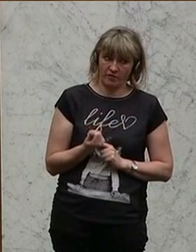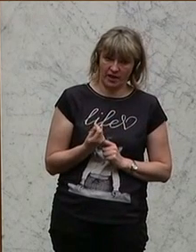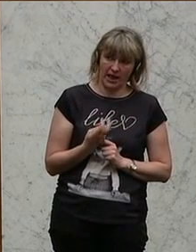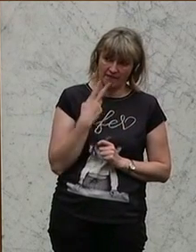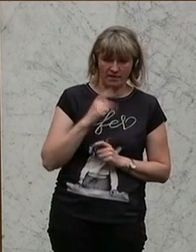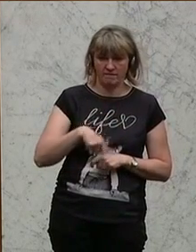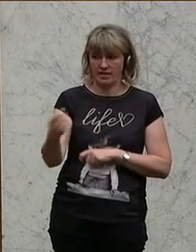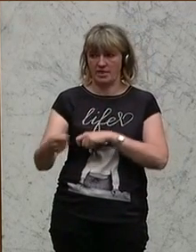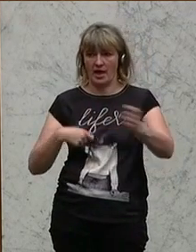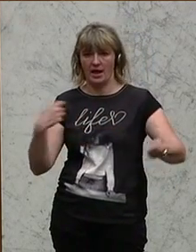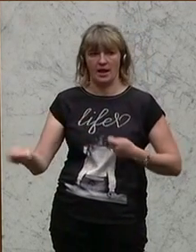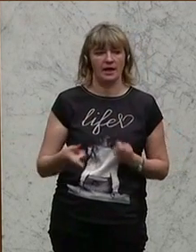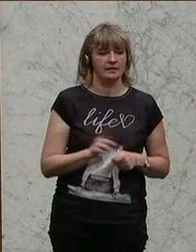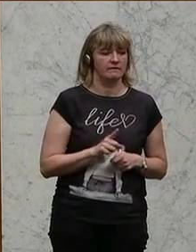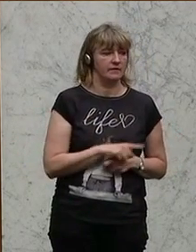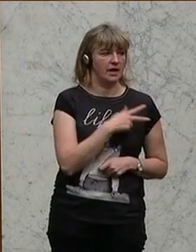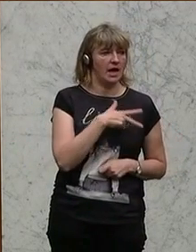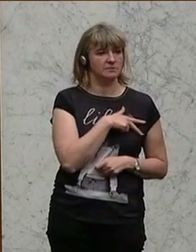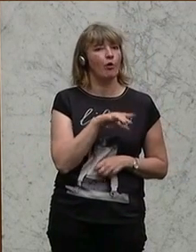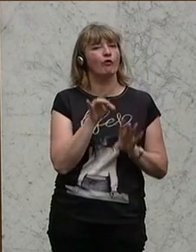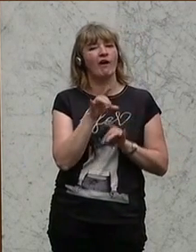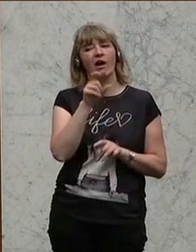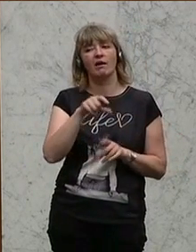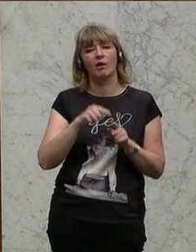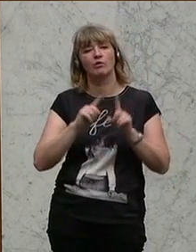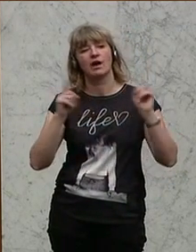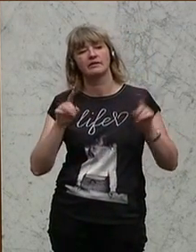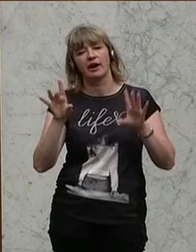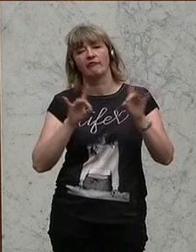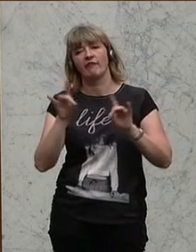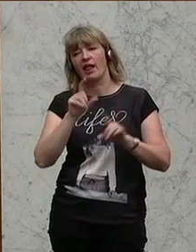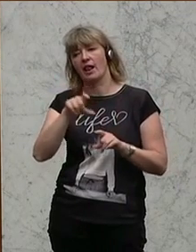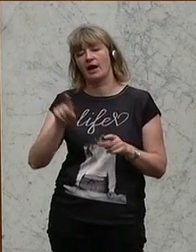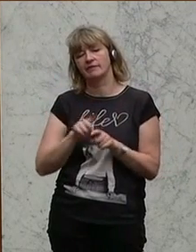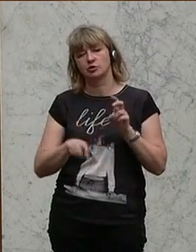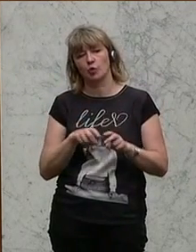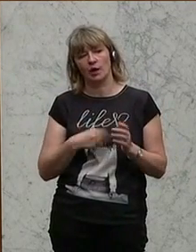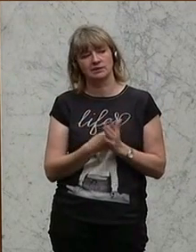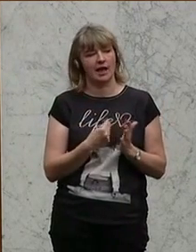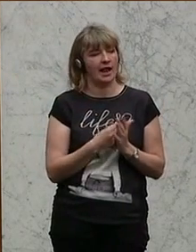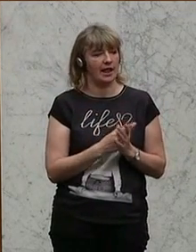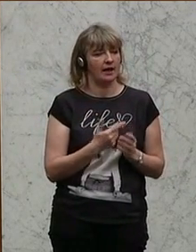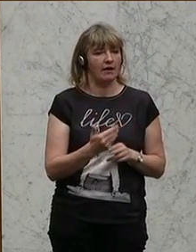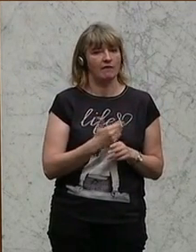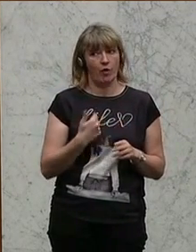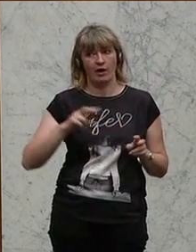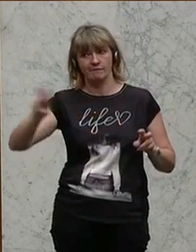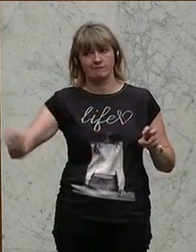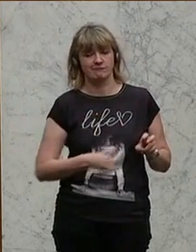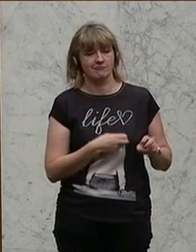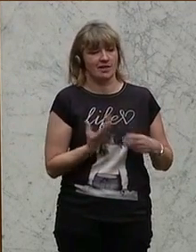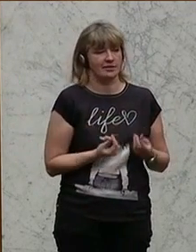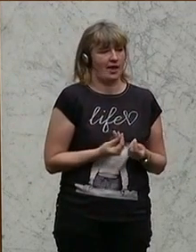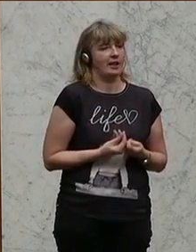zu verteilen, dass sie den SPÖ-Wählern und auch den anderen Wählern, also den Steuerzahlern, vorher abgeknöpft hat.